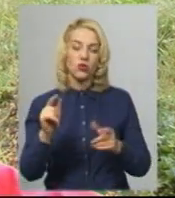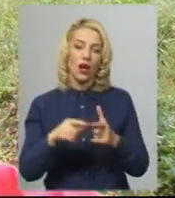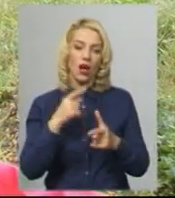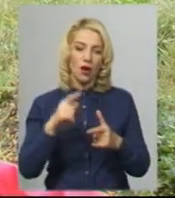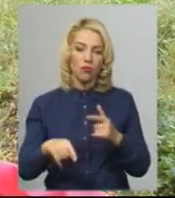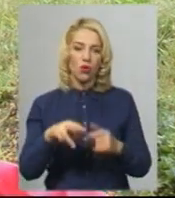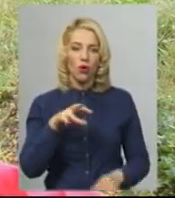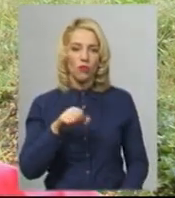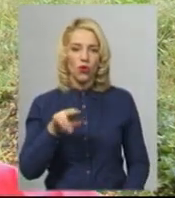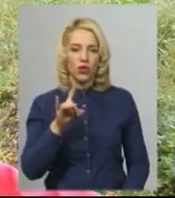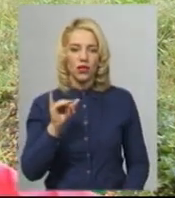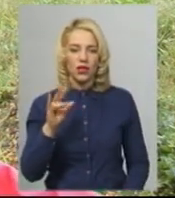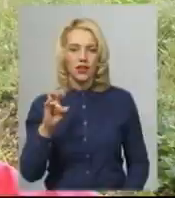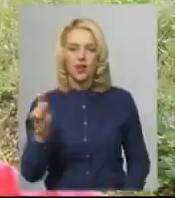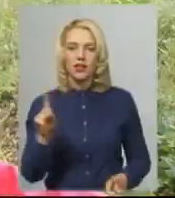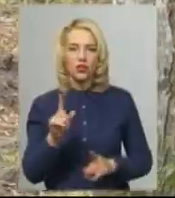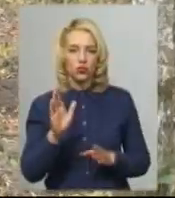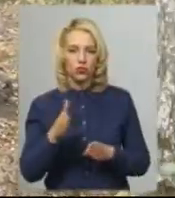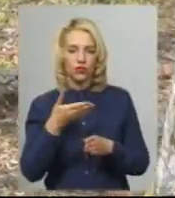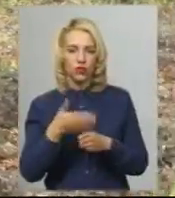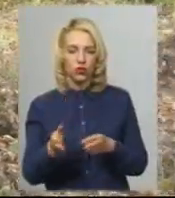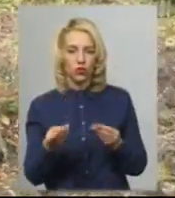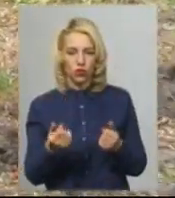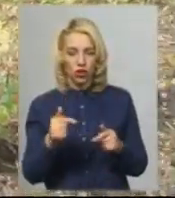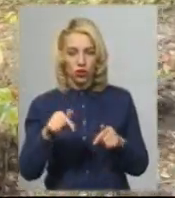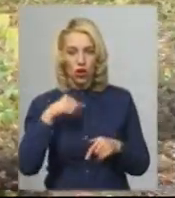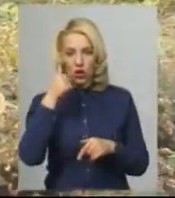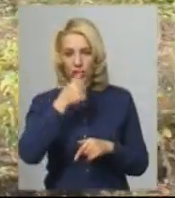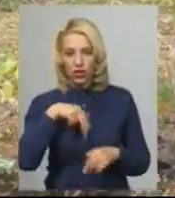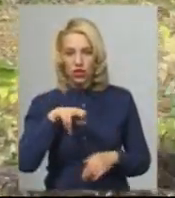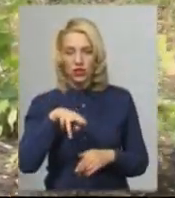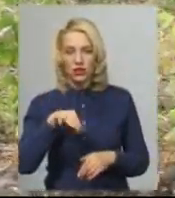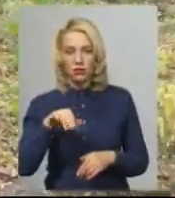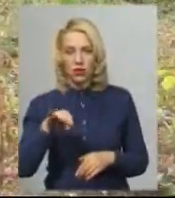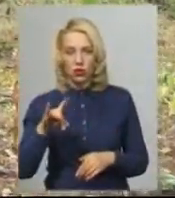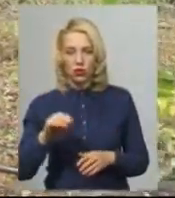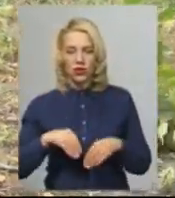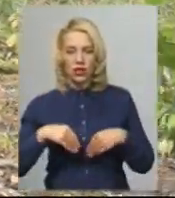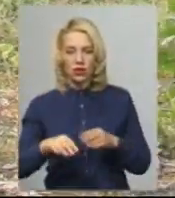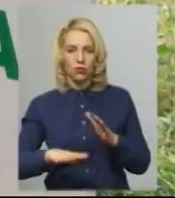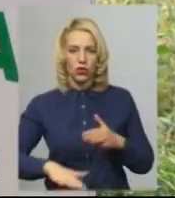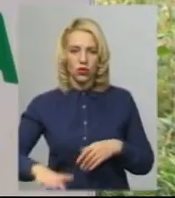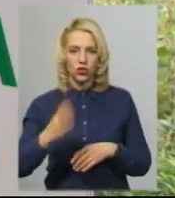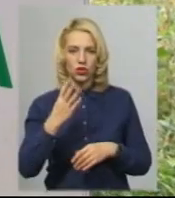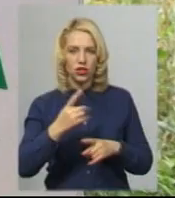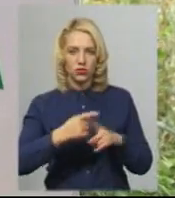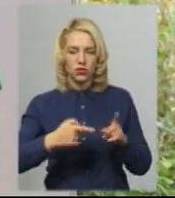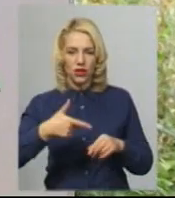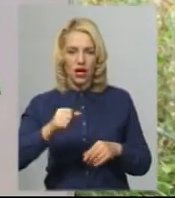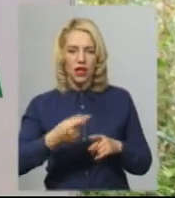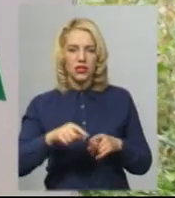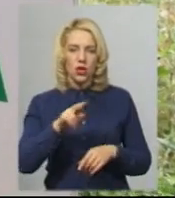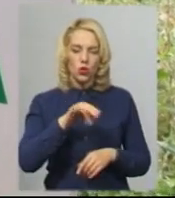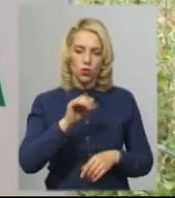ще мудрину, на що виділять кошти. Цьогоріч Володимир Дмитрук засадив площу 4,5 гектари. Це дуб та мудрина.